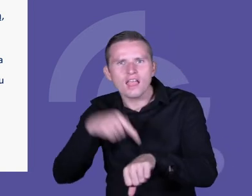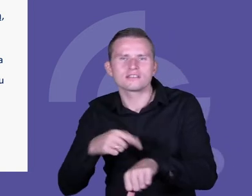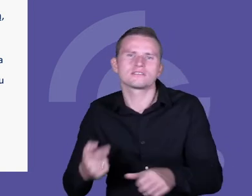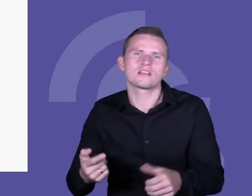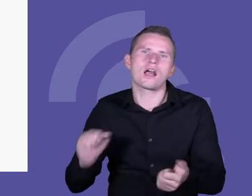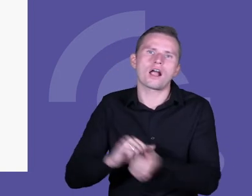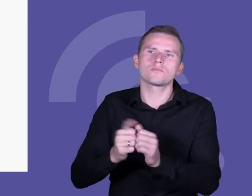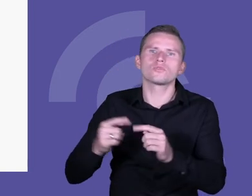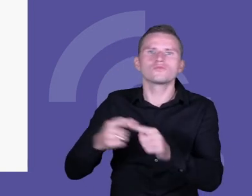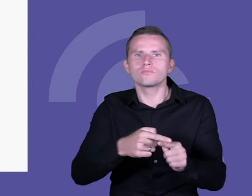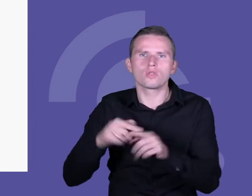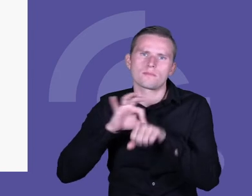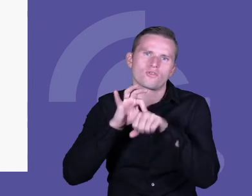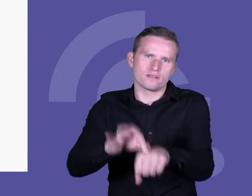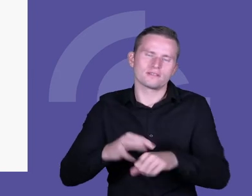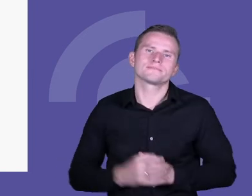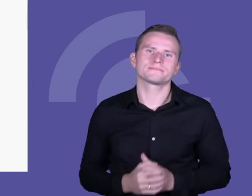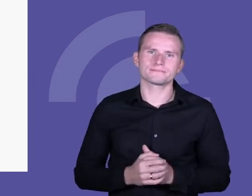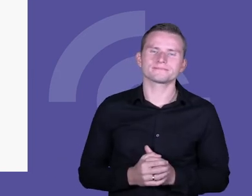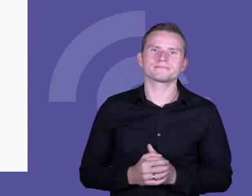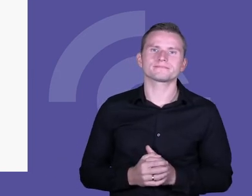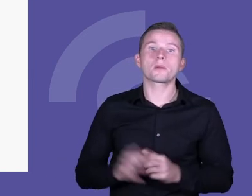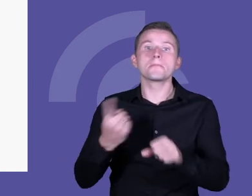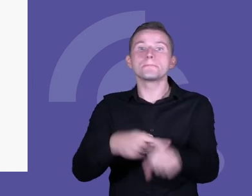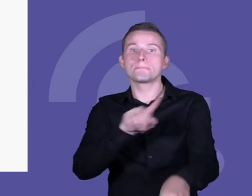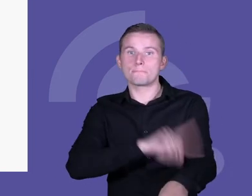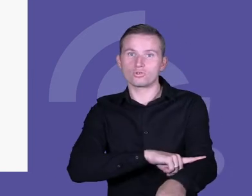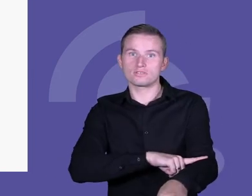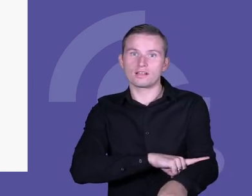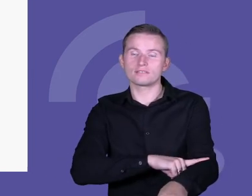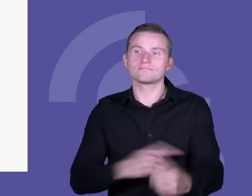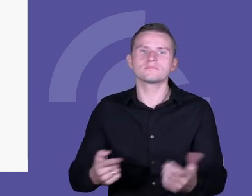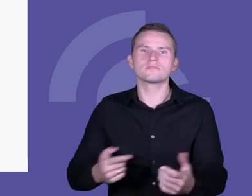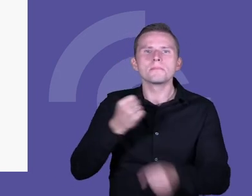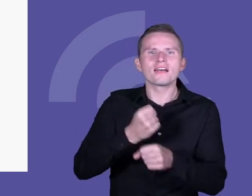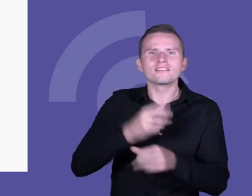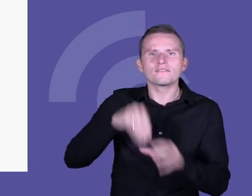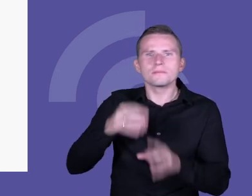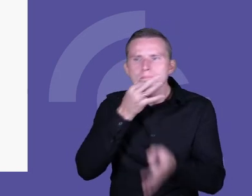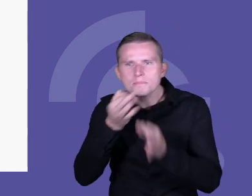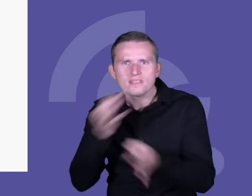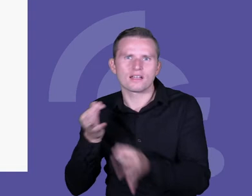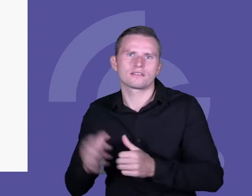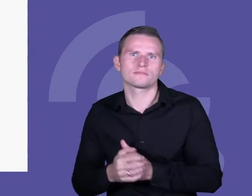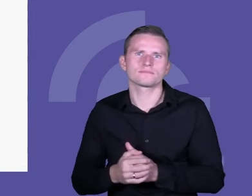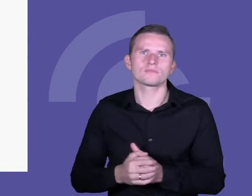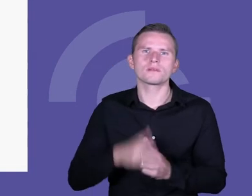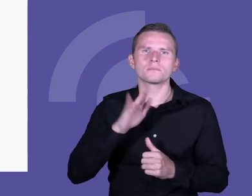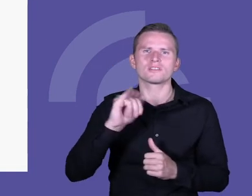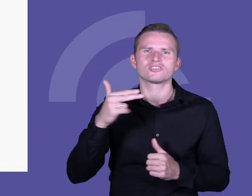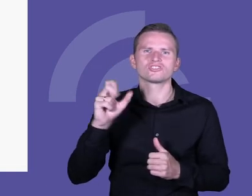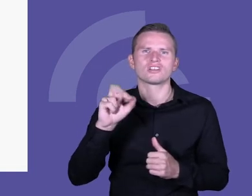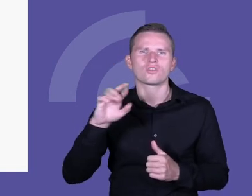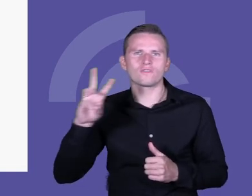ich prowadzenie. Poznań, praca z pytaniami, Binczarowa, znowu